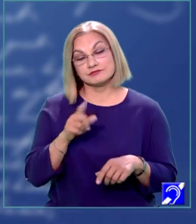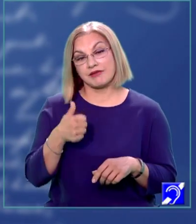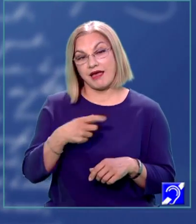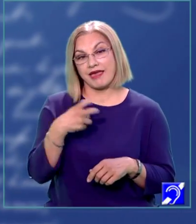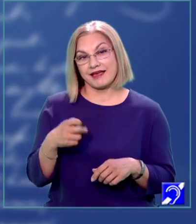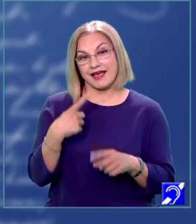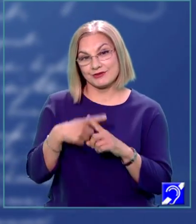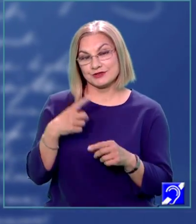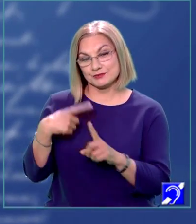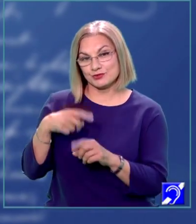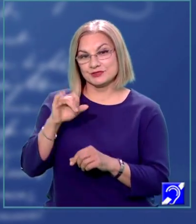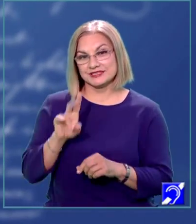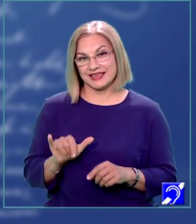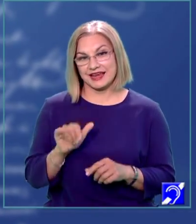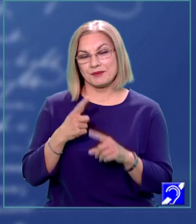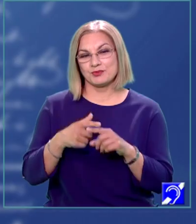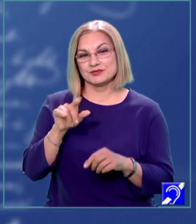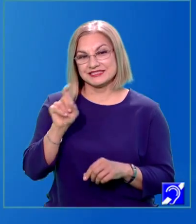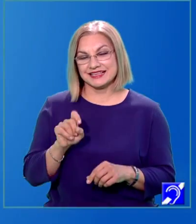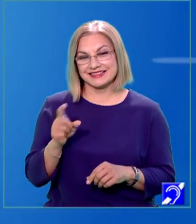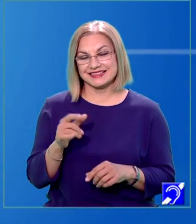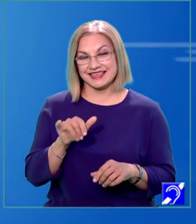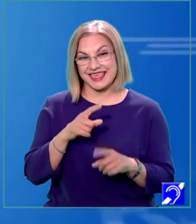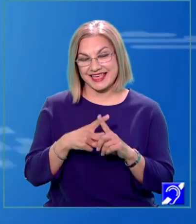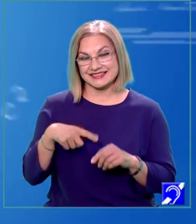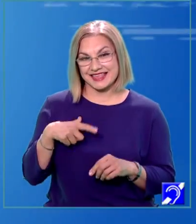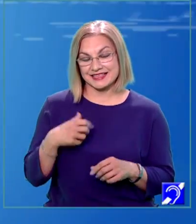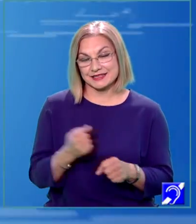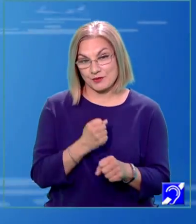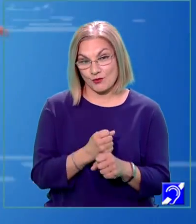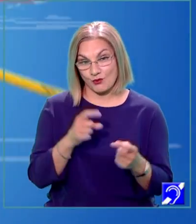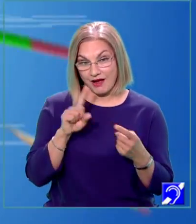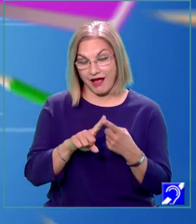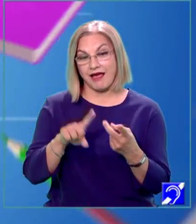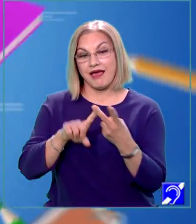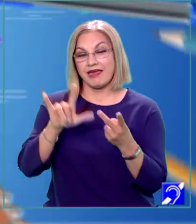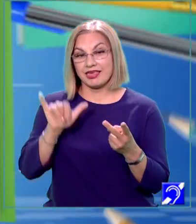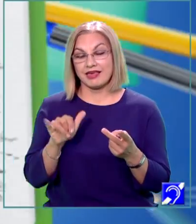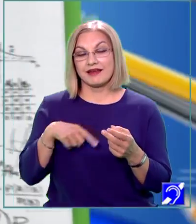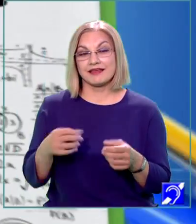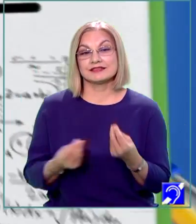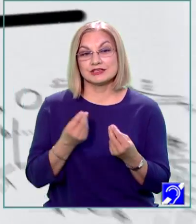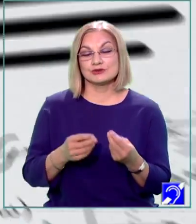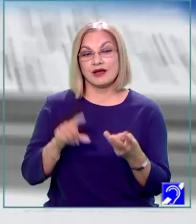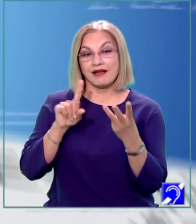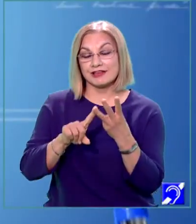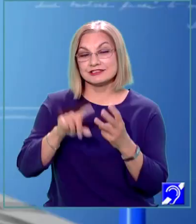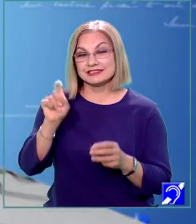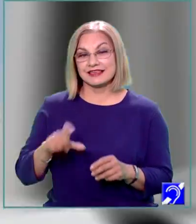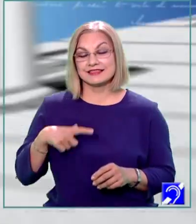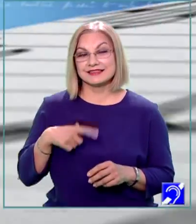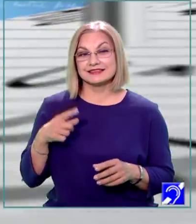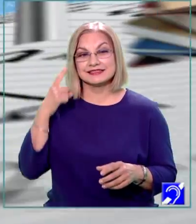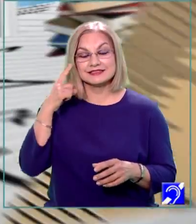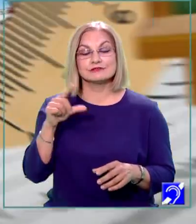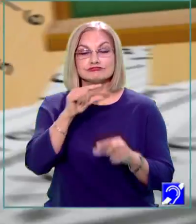cu X plus Y plus Z, în care X reprezintă munca, Y reprezintă joaca, iar Z să știi să-ți